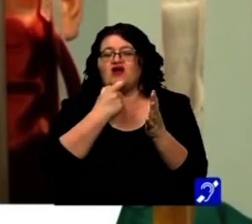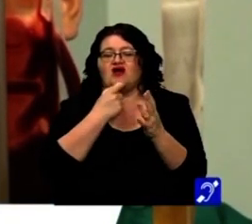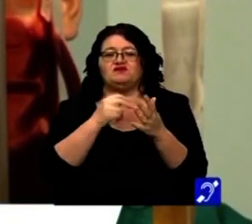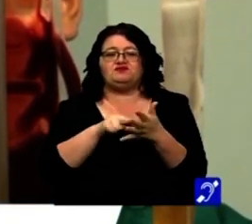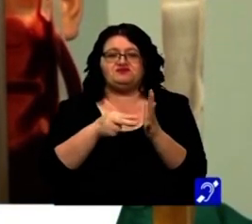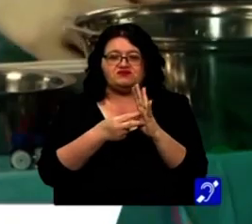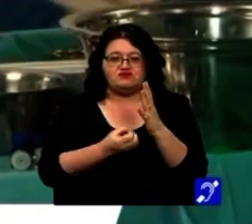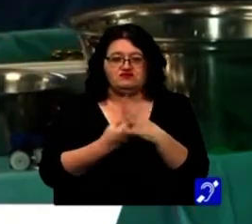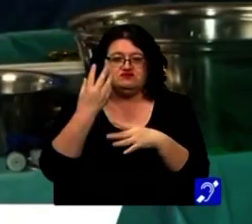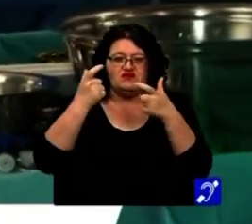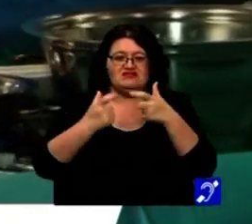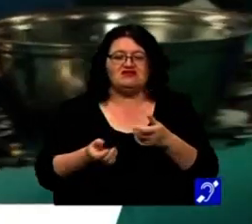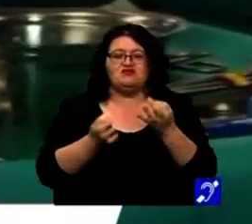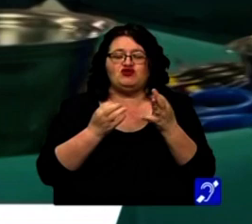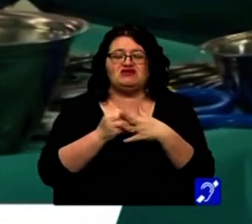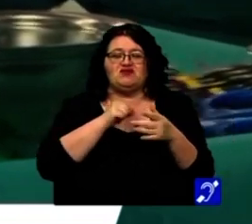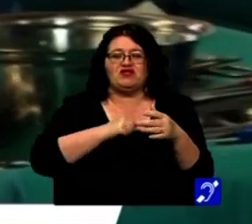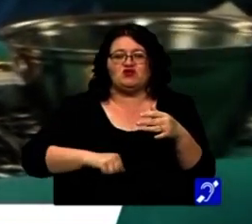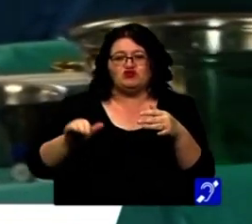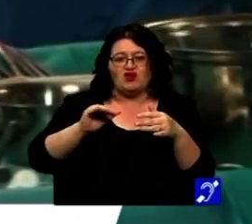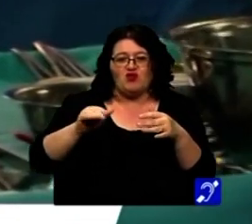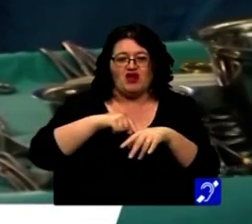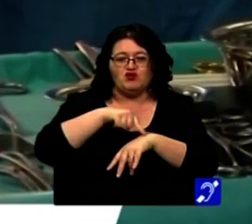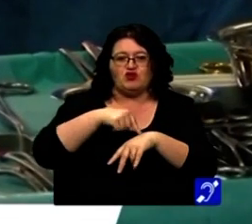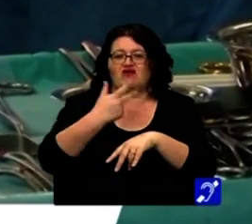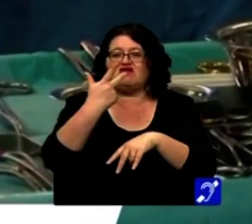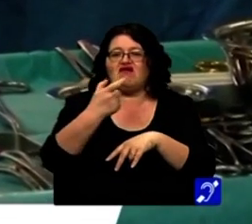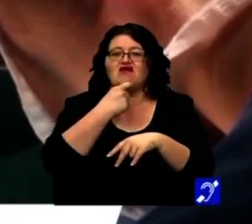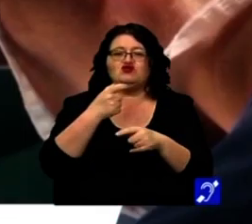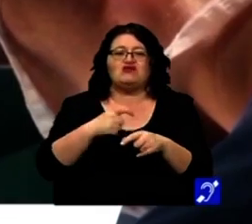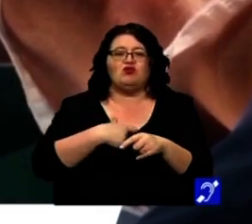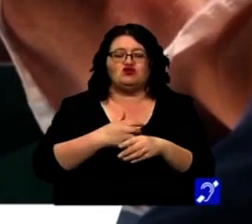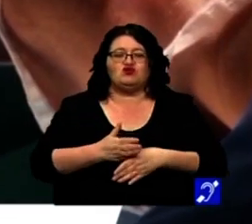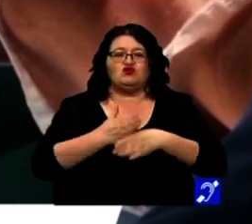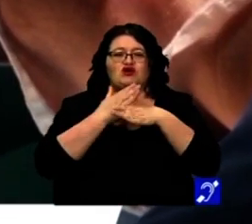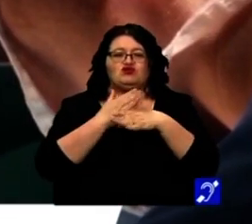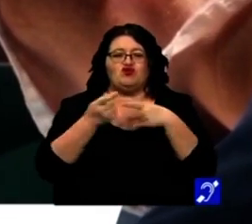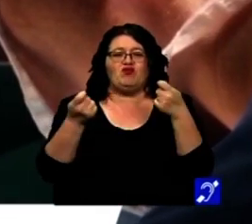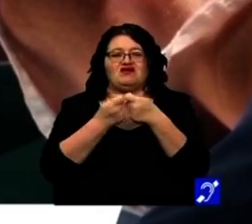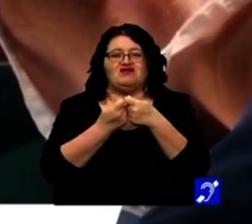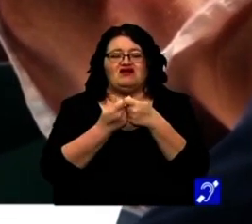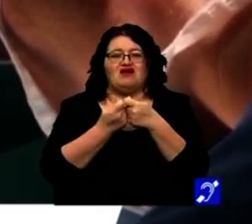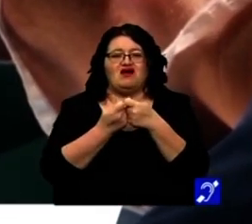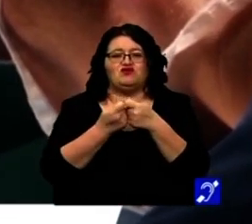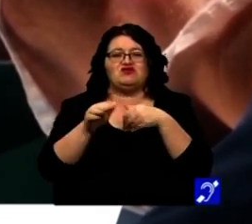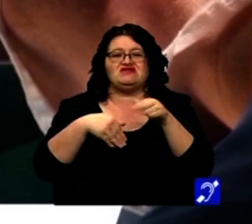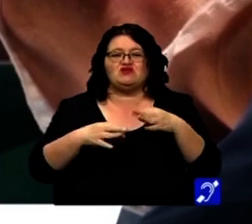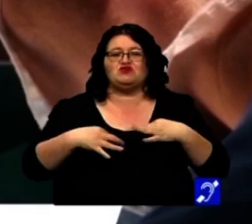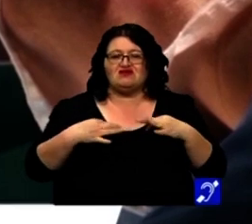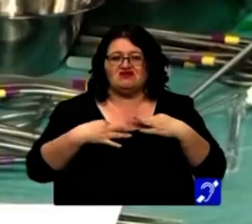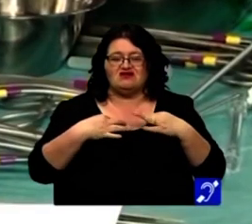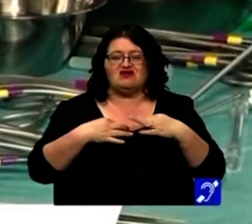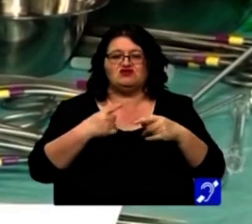Realizarea noii secții specializate pe chirurgie pediatrică a durat trei ani și a fost posibilă cu ajutorul parteneriatului dintre Ministerul